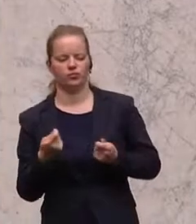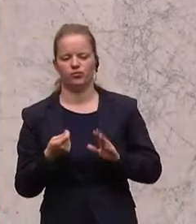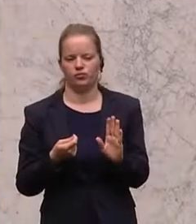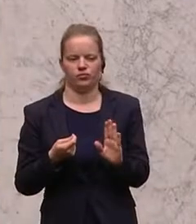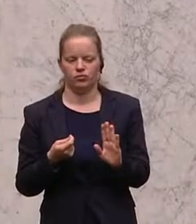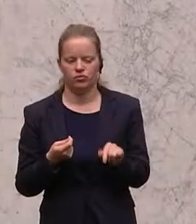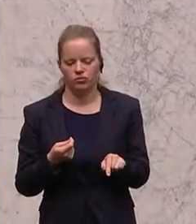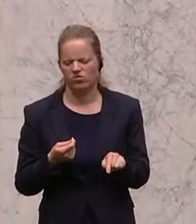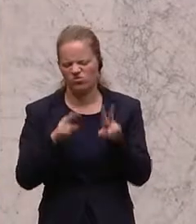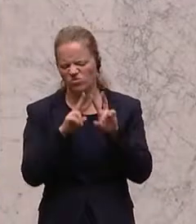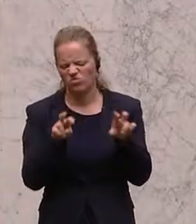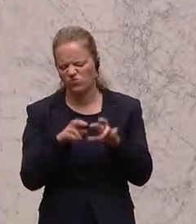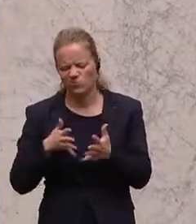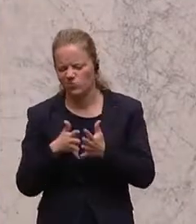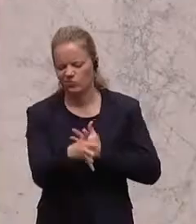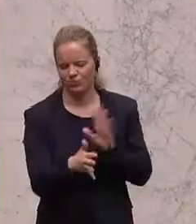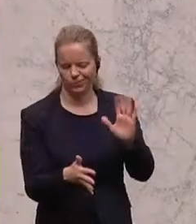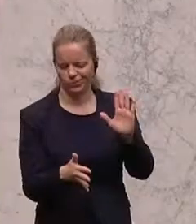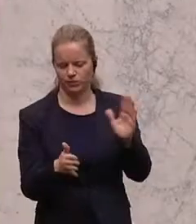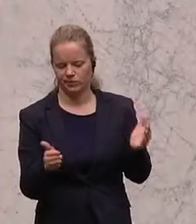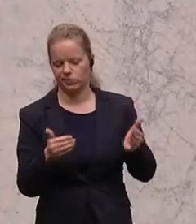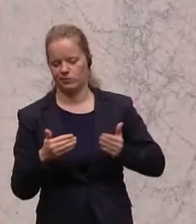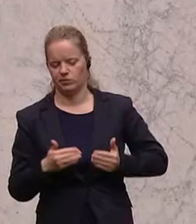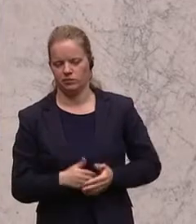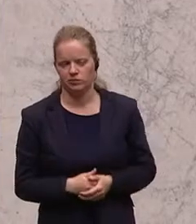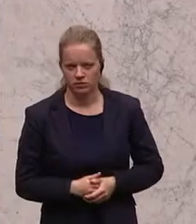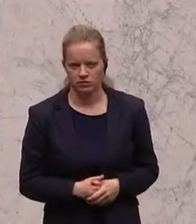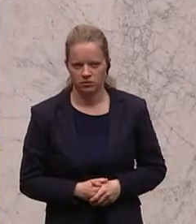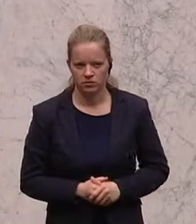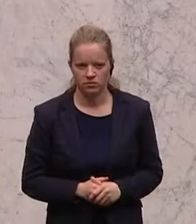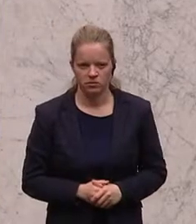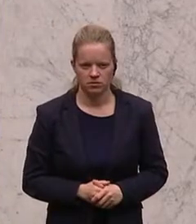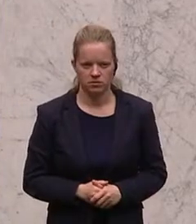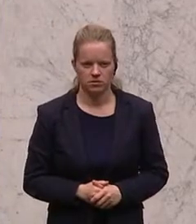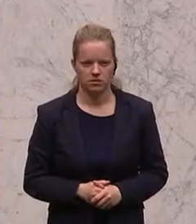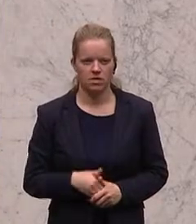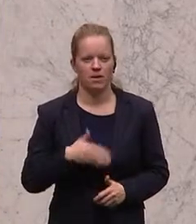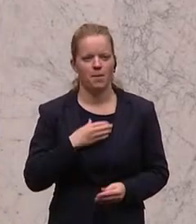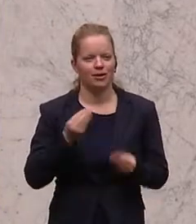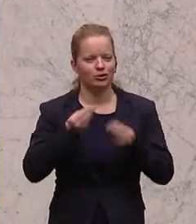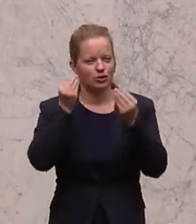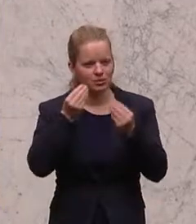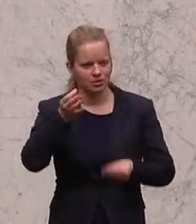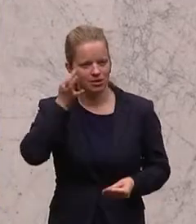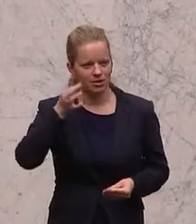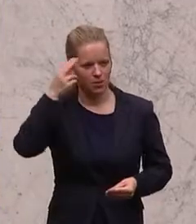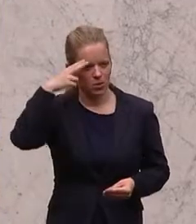sagt, naja, ganz so durchleuchten wollen wir das Ganze nicht. Meine geschätzten Damen und Herren,